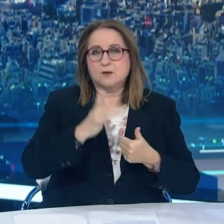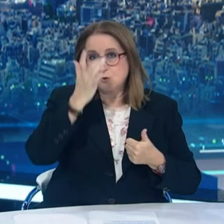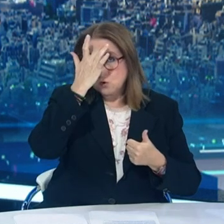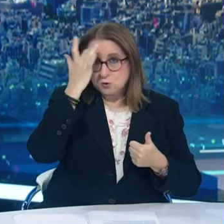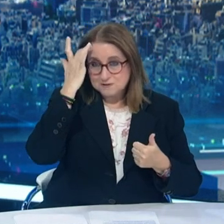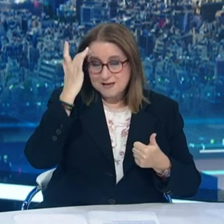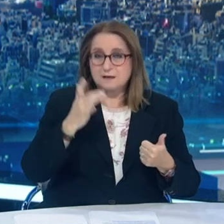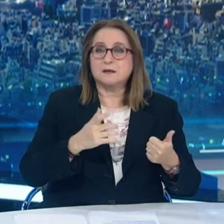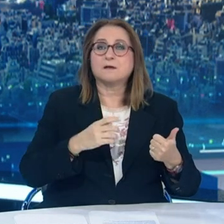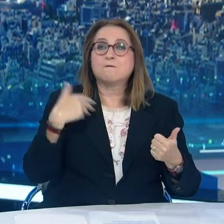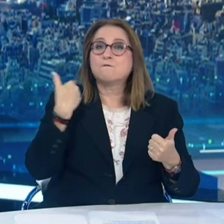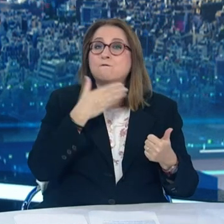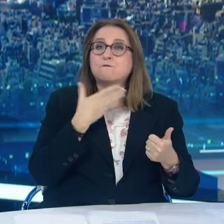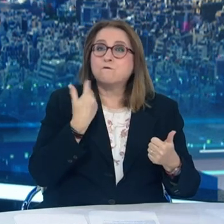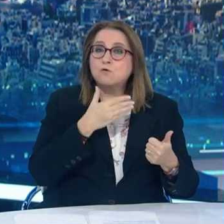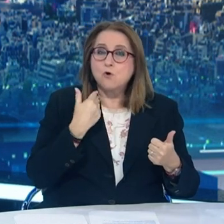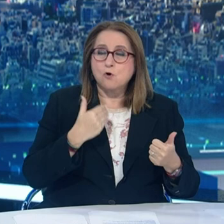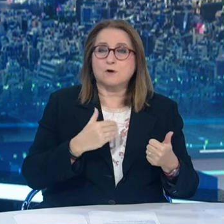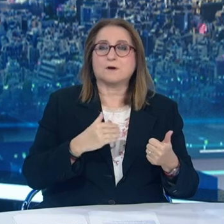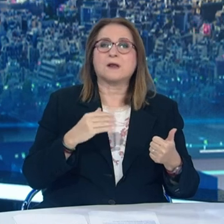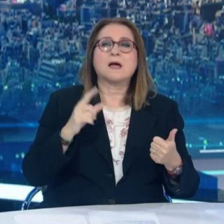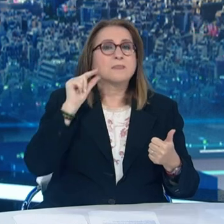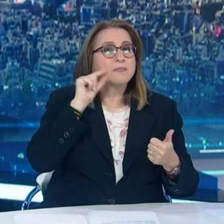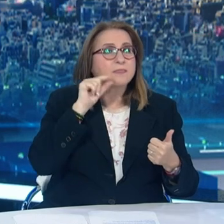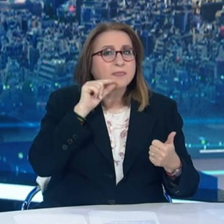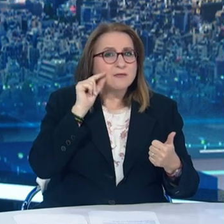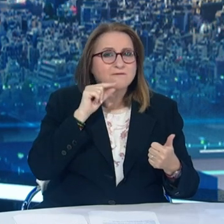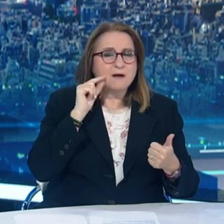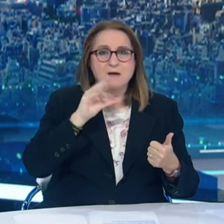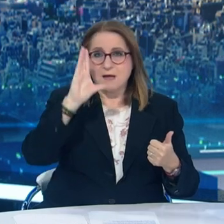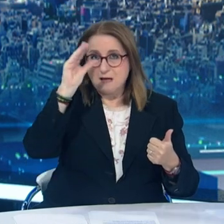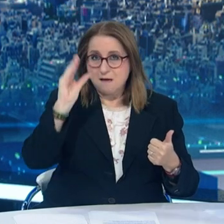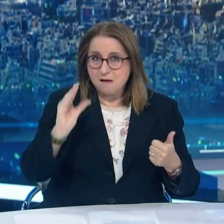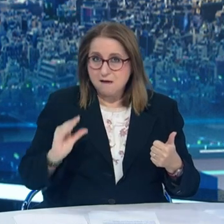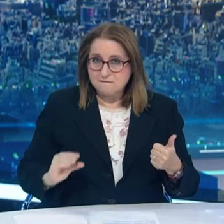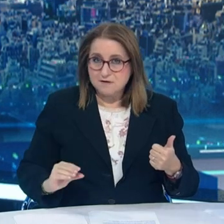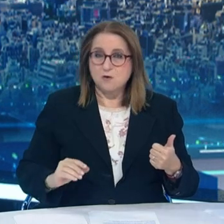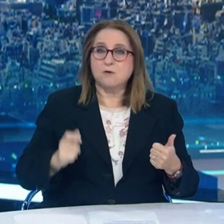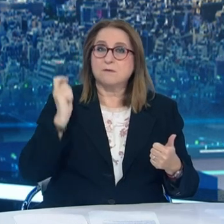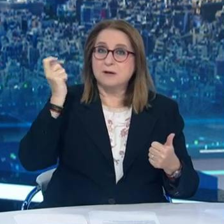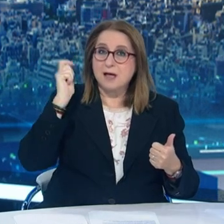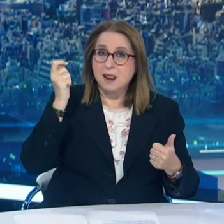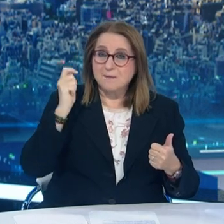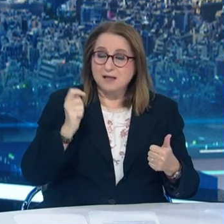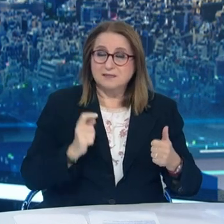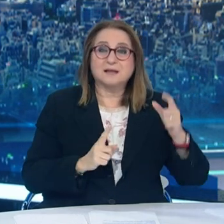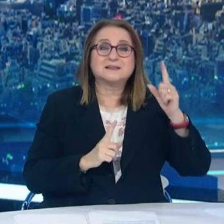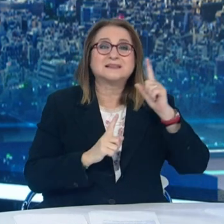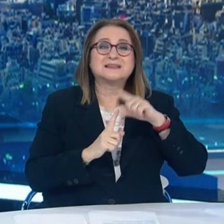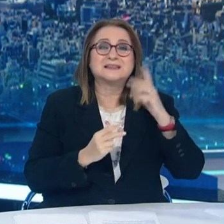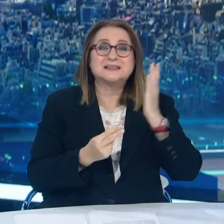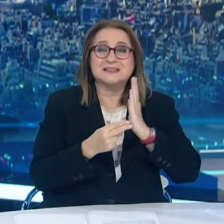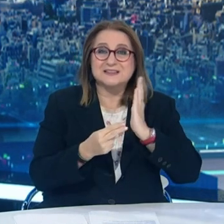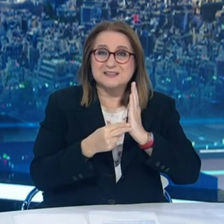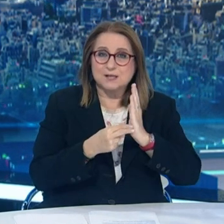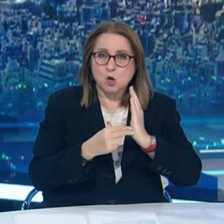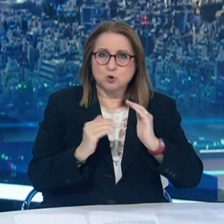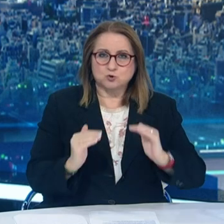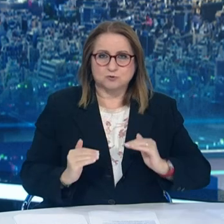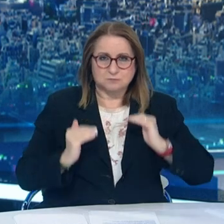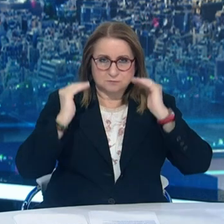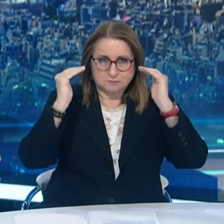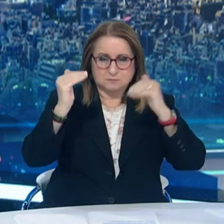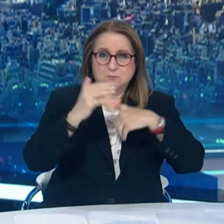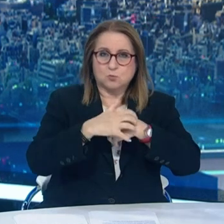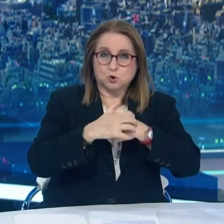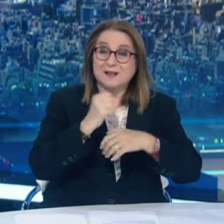Εύβοιας, Μεσσηνίας και Τίνου ανεβαίνουν επίπεδο και μεταφέρονται στο Πορτοκαλί, στο επίπεδο 3 Οι Δήμεις,